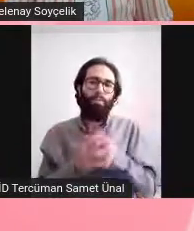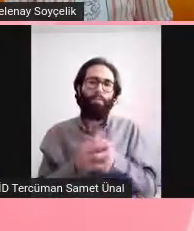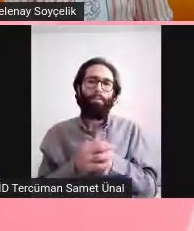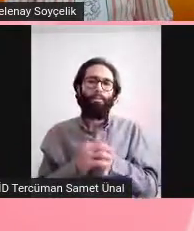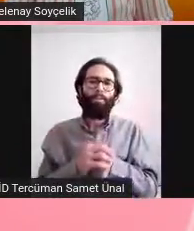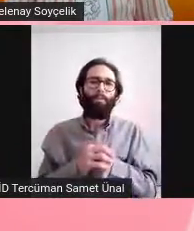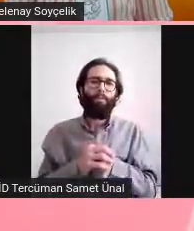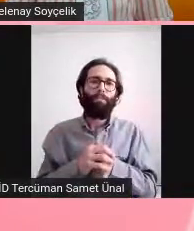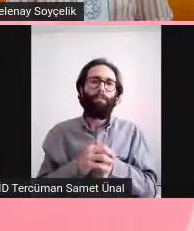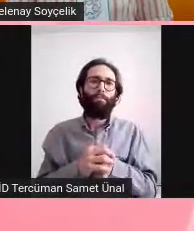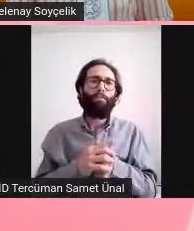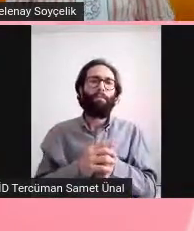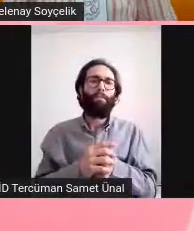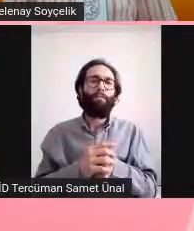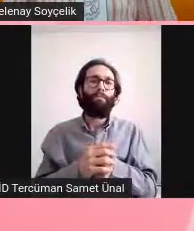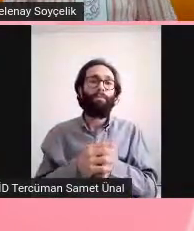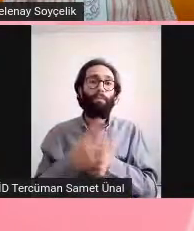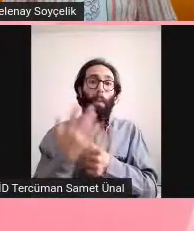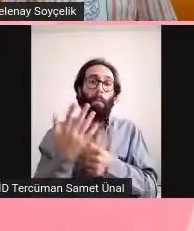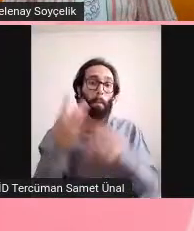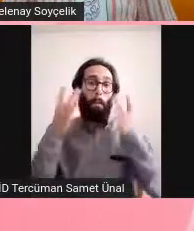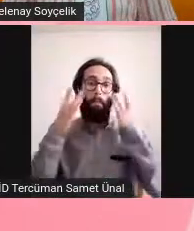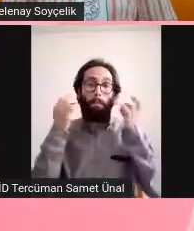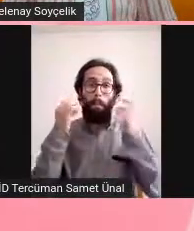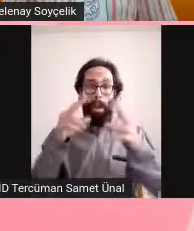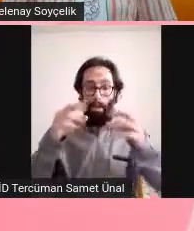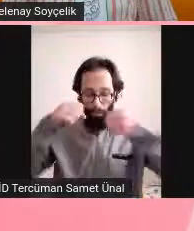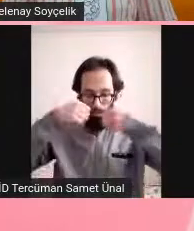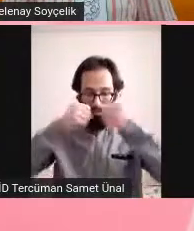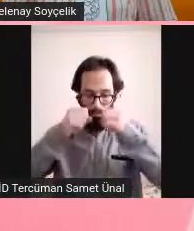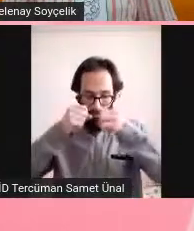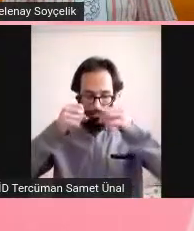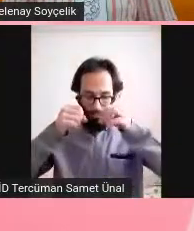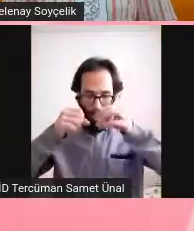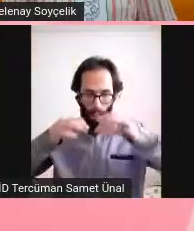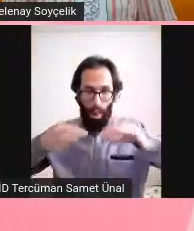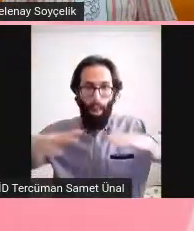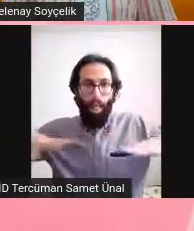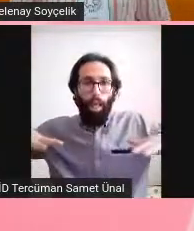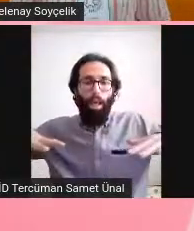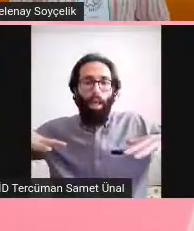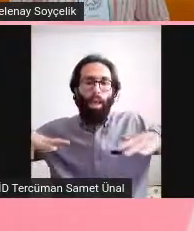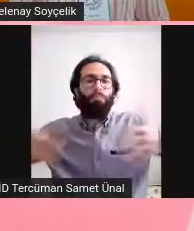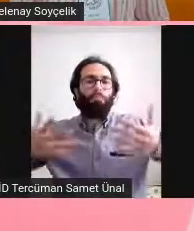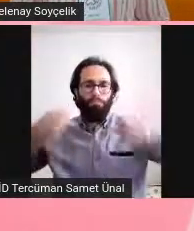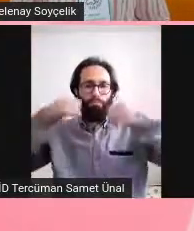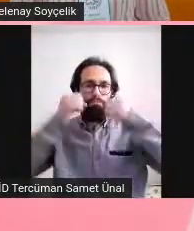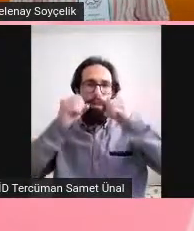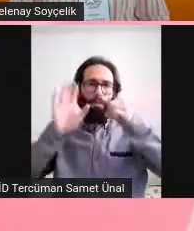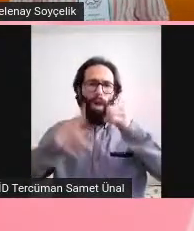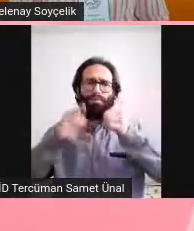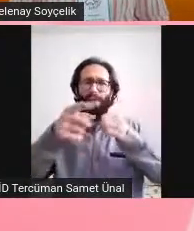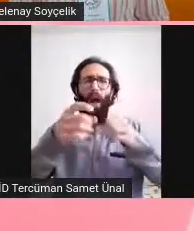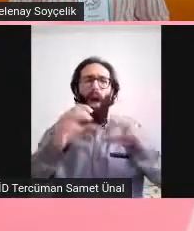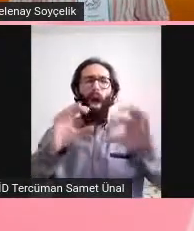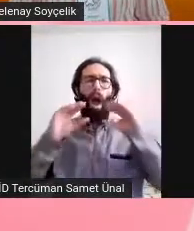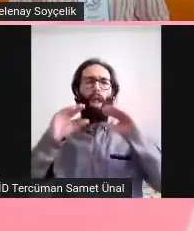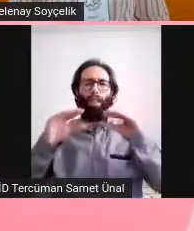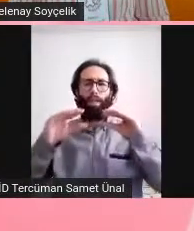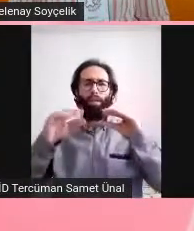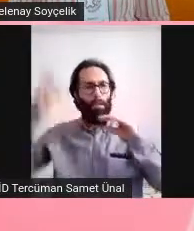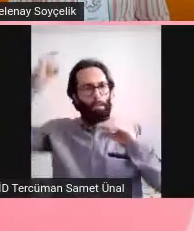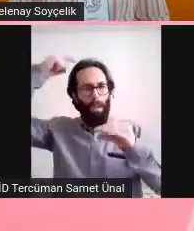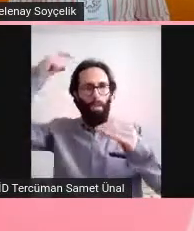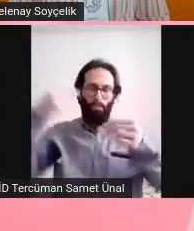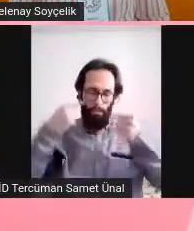çözünürlü yüksek mikroskoplarımız tabii ki var bir dolu. Ama burada kalın bir beyin dokusuna baktığın için bayağı iyi bir şey.